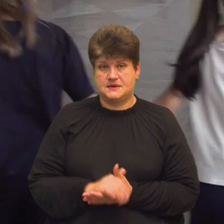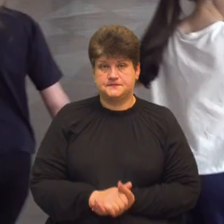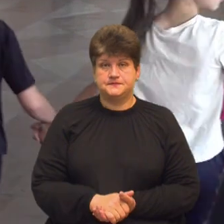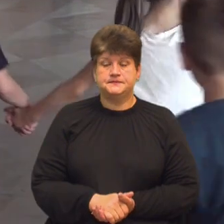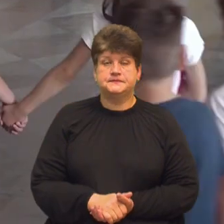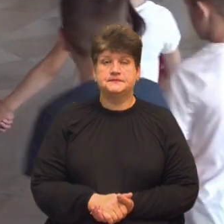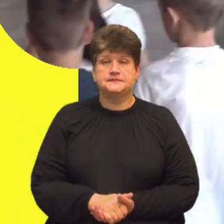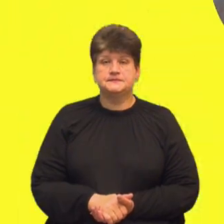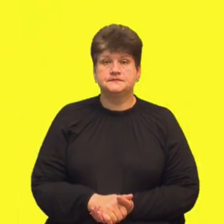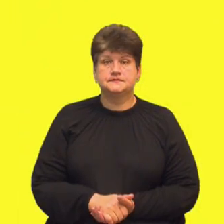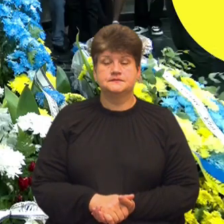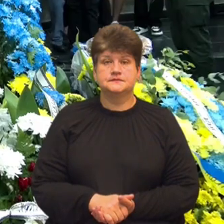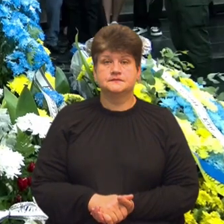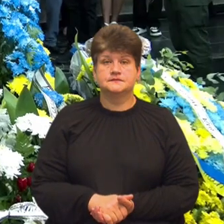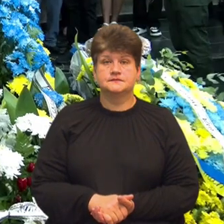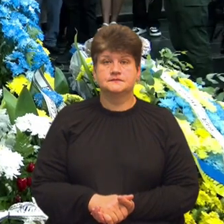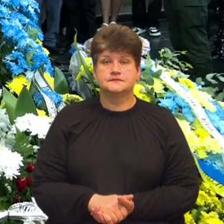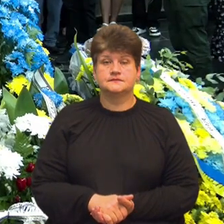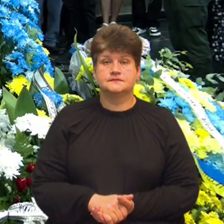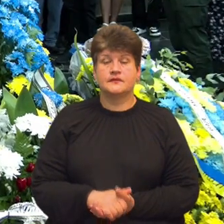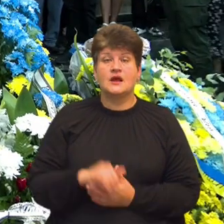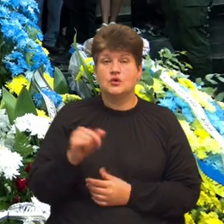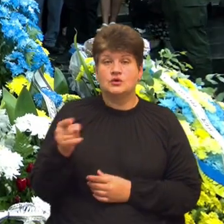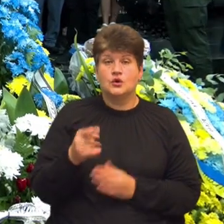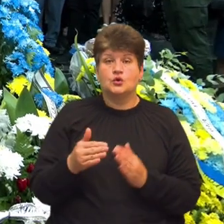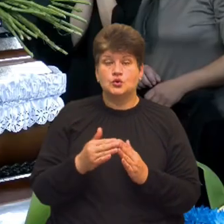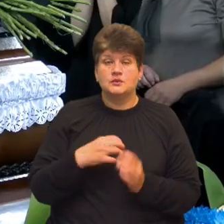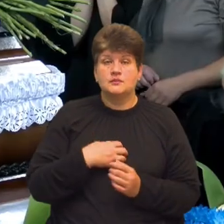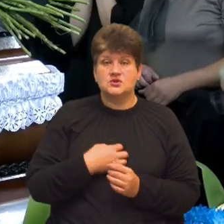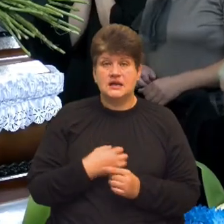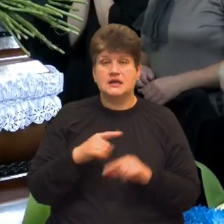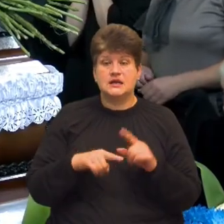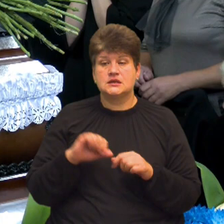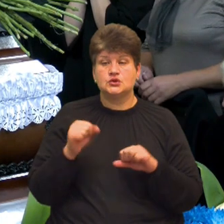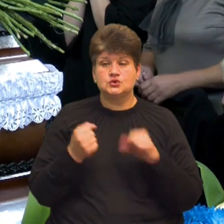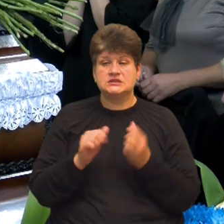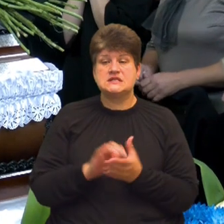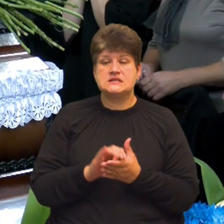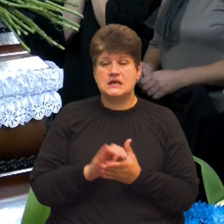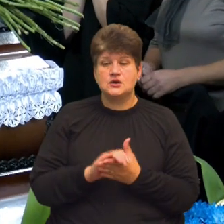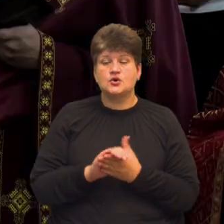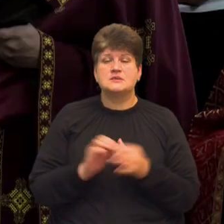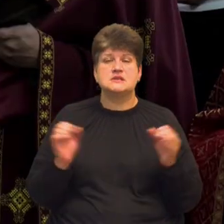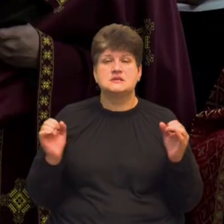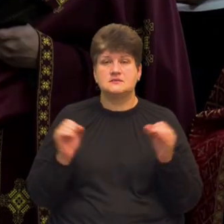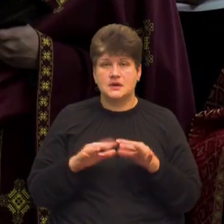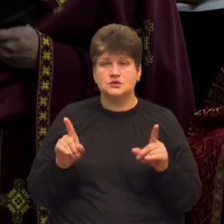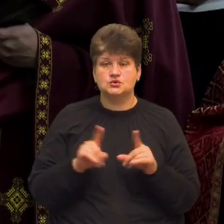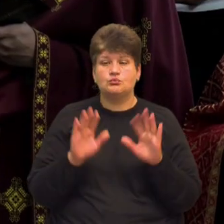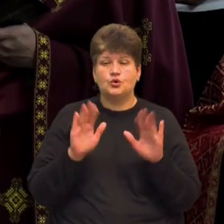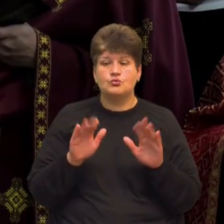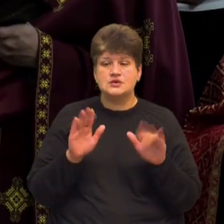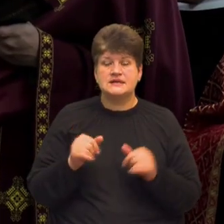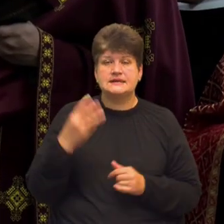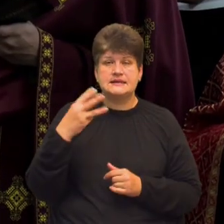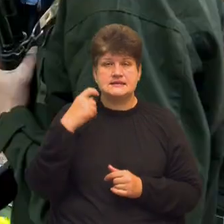новини, Тернопіль. У Тернополі в Домі Печалі рідні, друзі, знайомі та бойові побратими зібралися, щоб попрощатися з